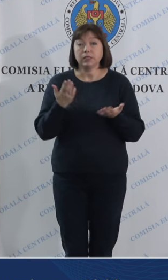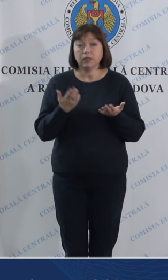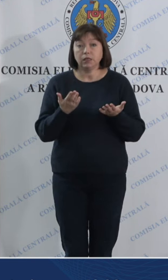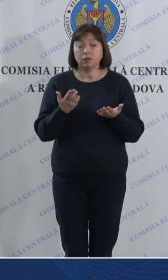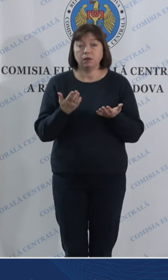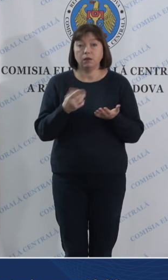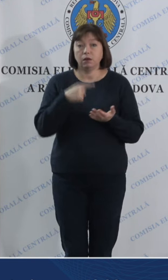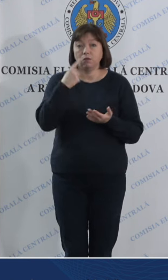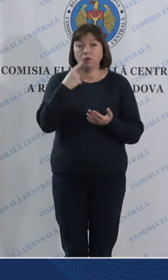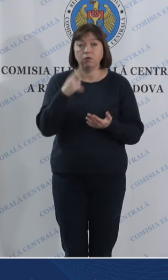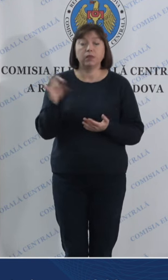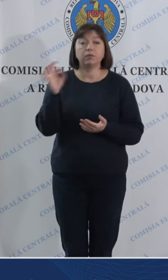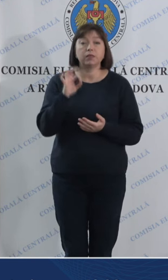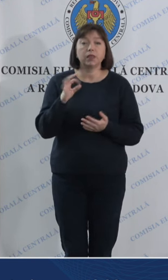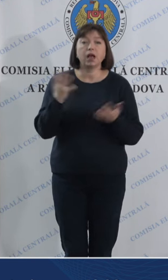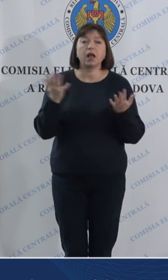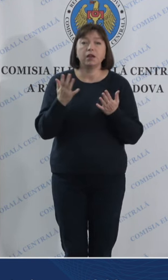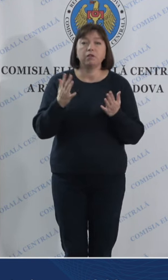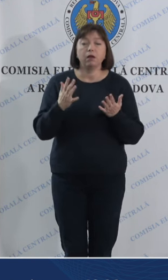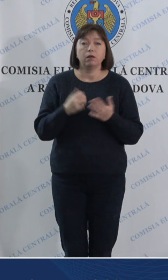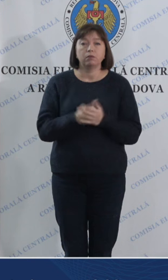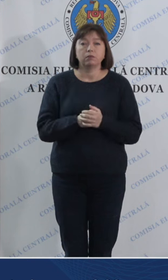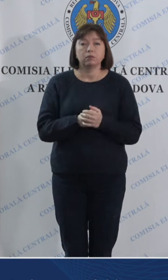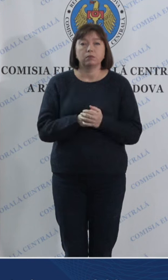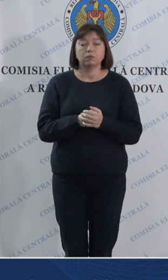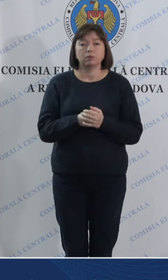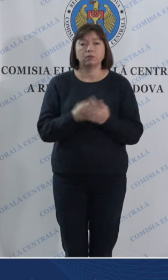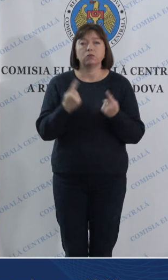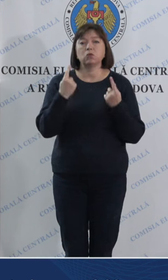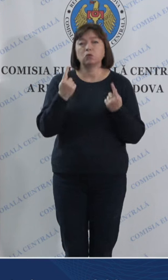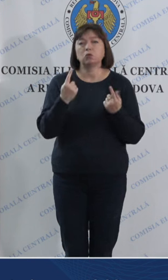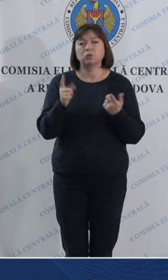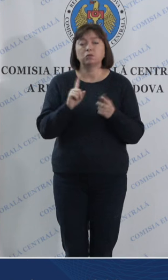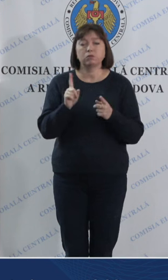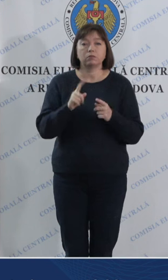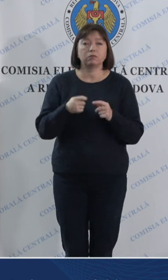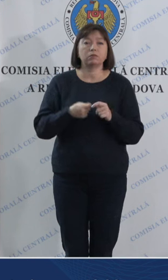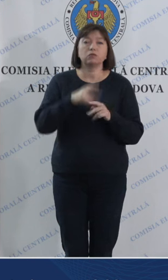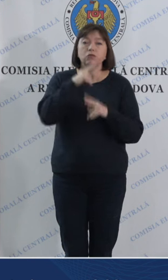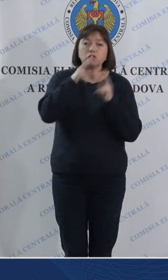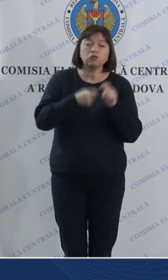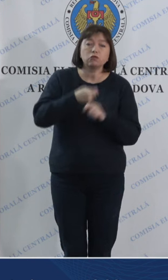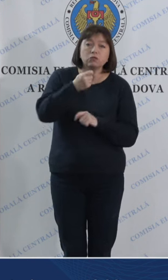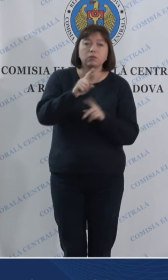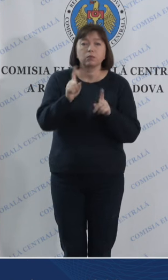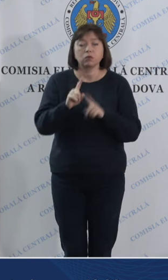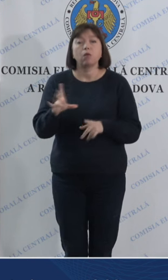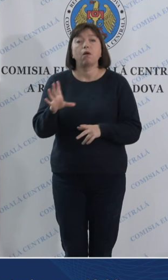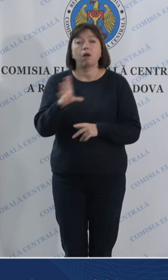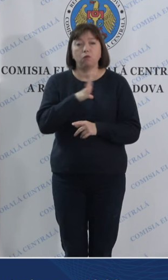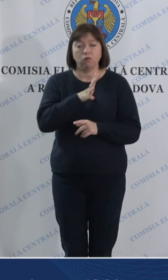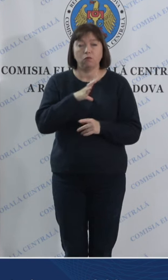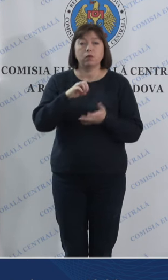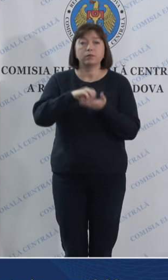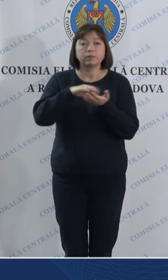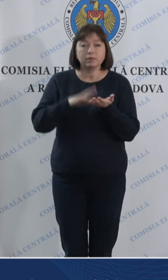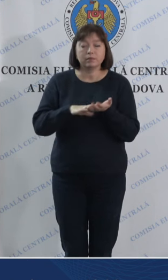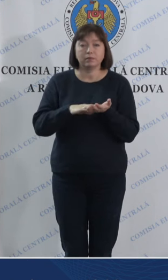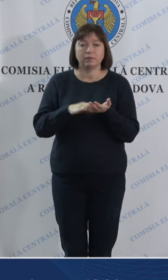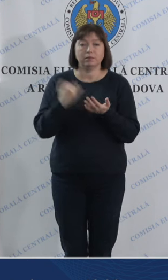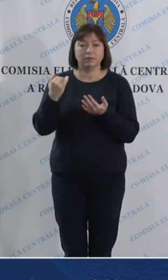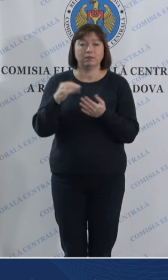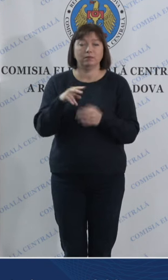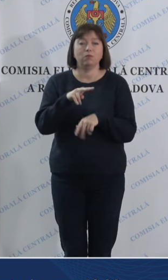careva incidente, da, într-adevăr majorii, sunt specific că au fost documentate de către